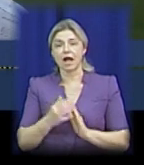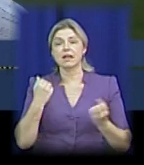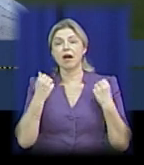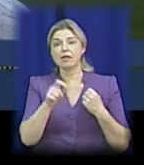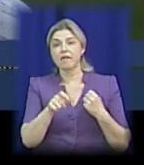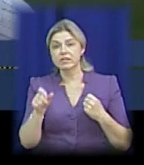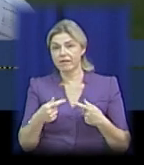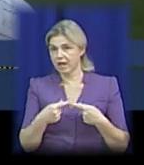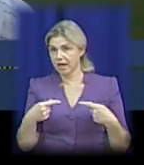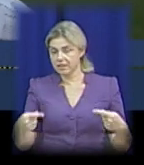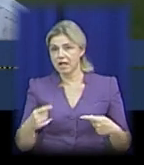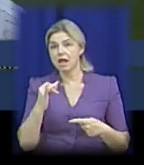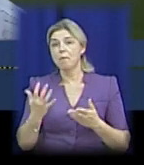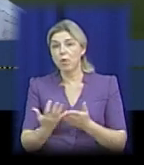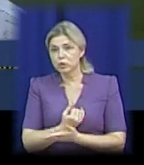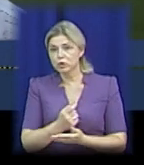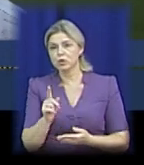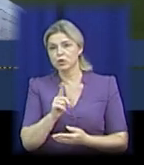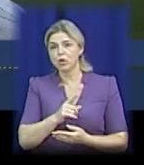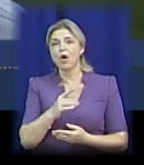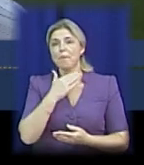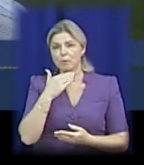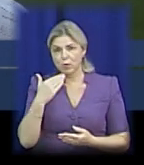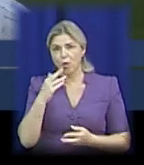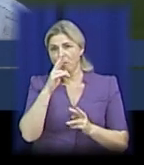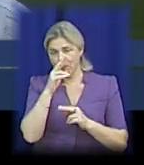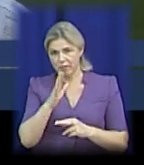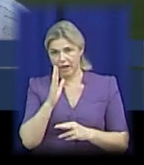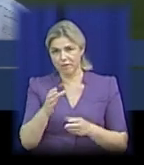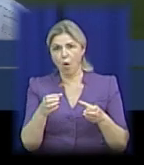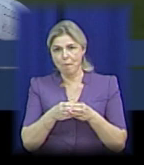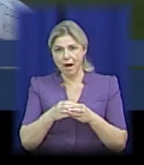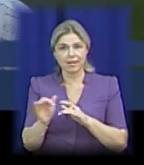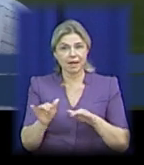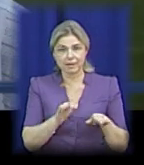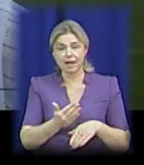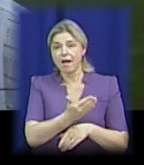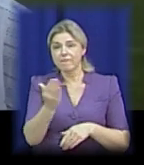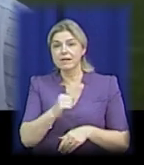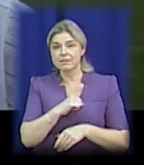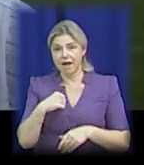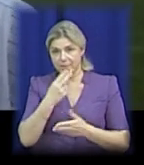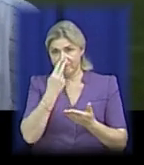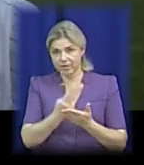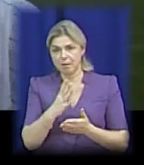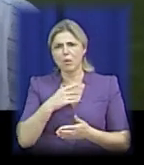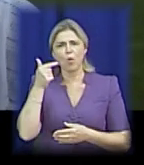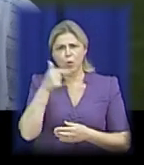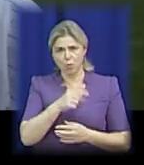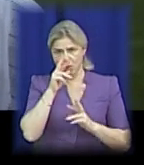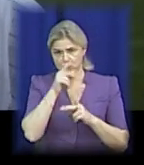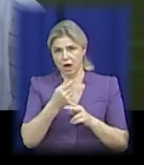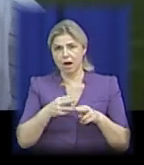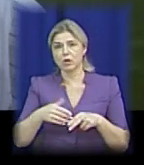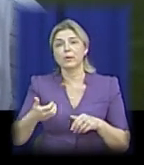звичайно, виходячи з цього, багато ще похибок у командних діях. Ви самі бачили. І від цього були дві дуже грубі помилки, якими